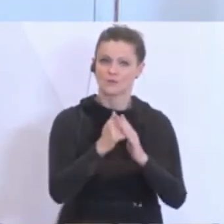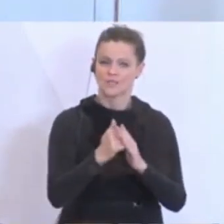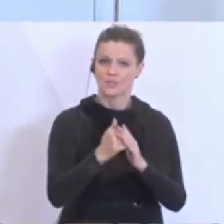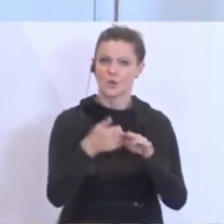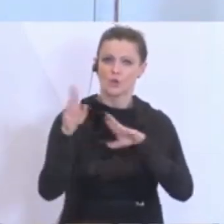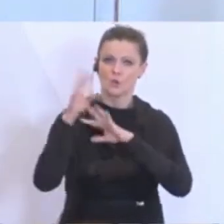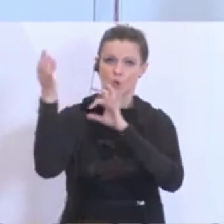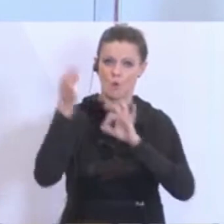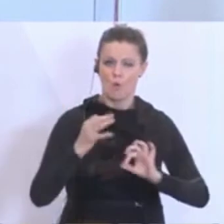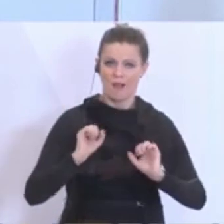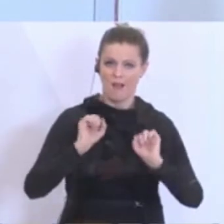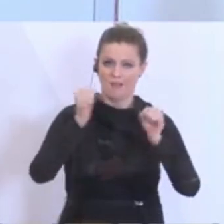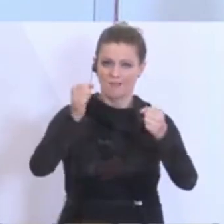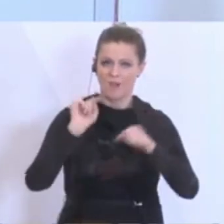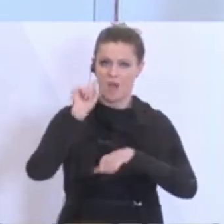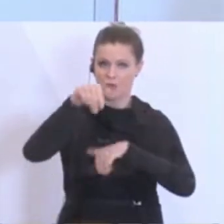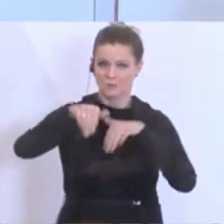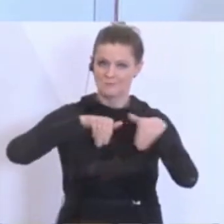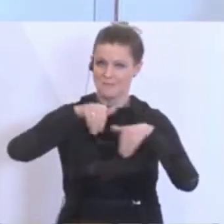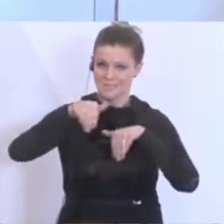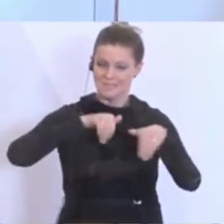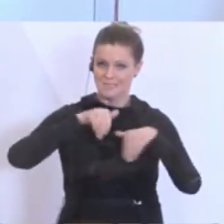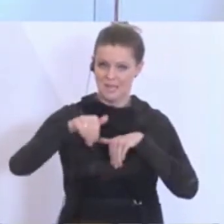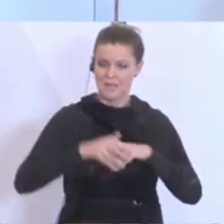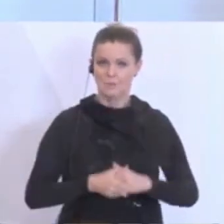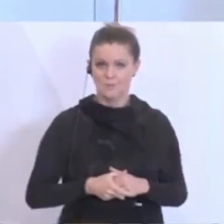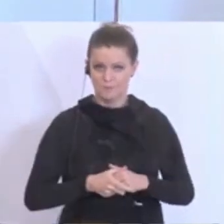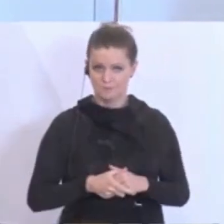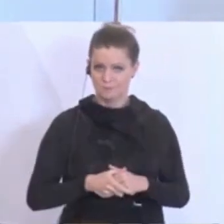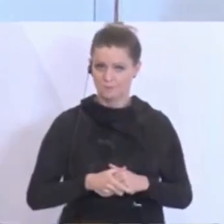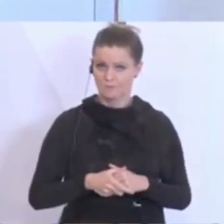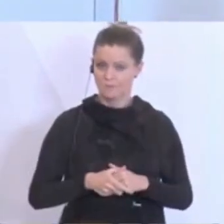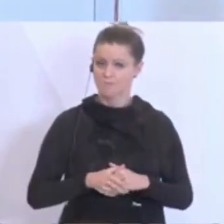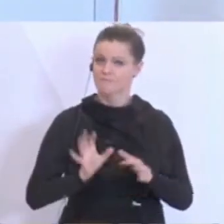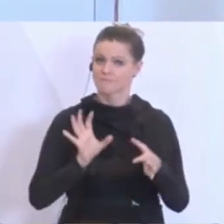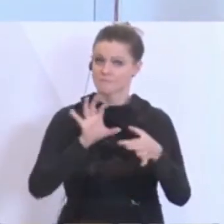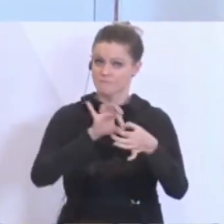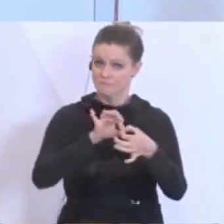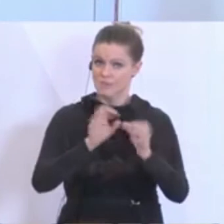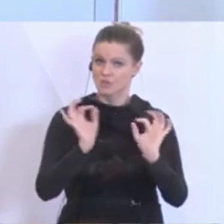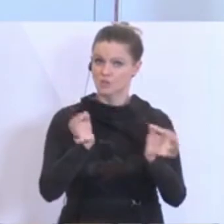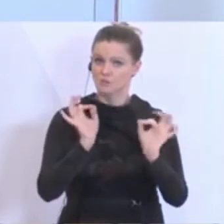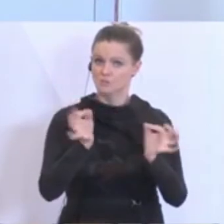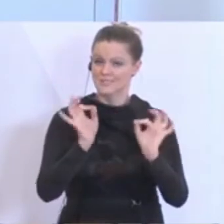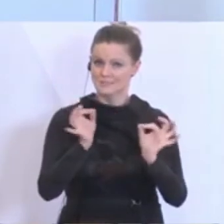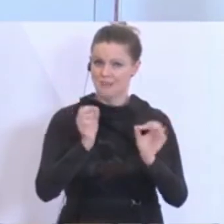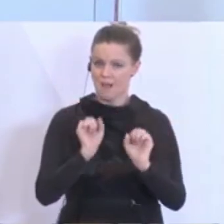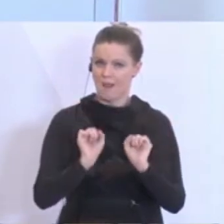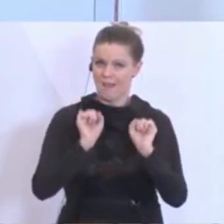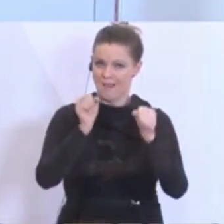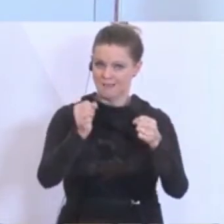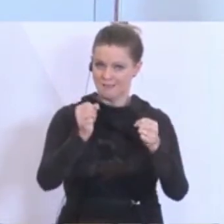Rückholungsaktivitäten des Außenministeriums mit unseren Spezialeinsatzkräften, wie zum Beispiel morgen